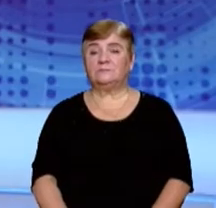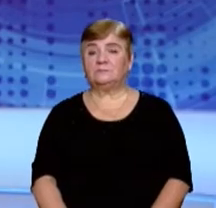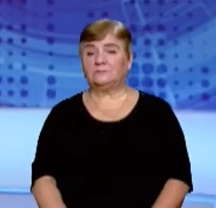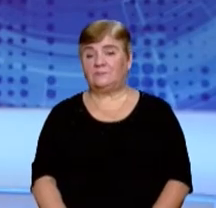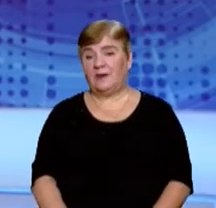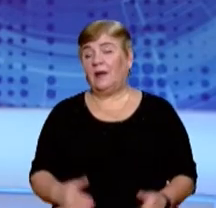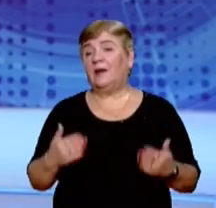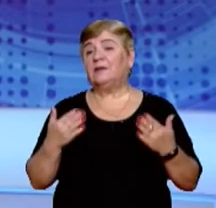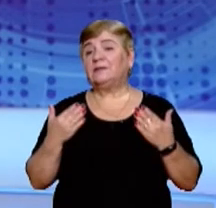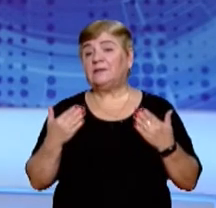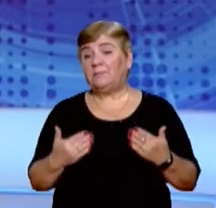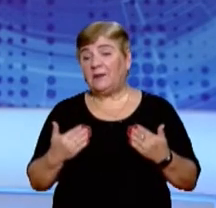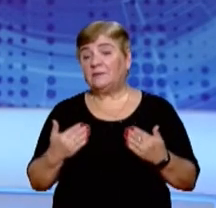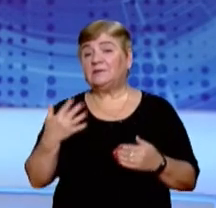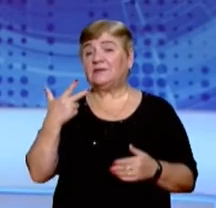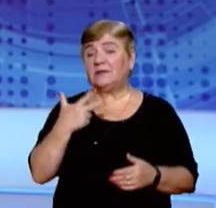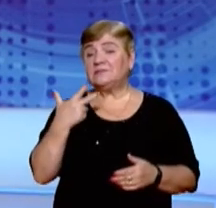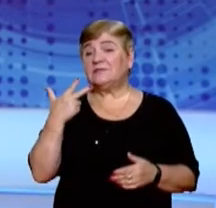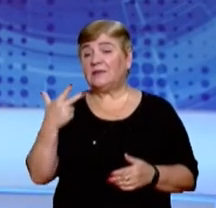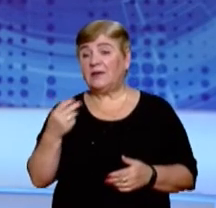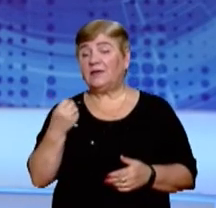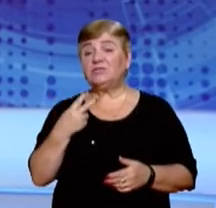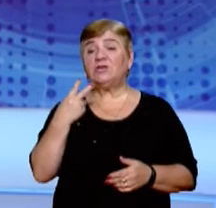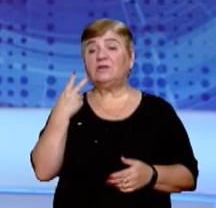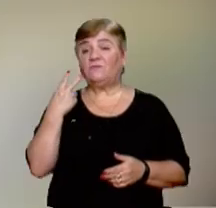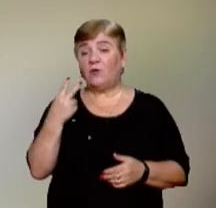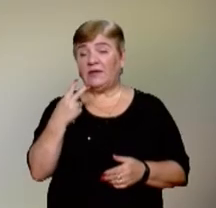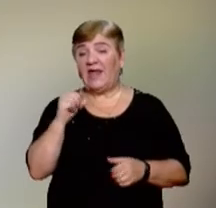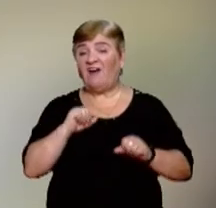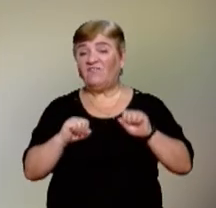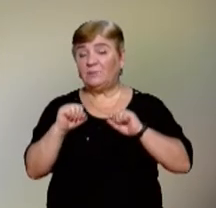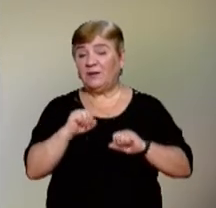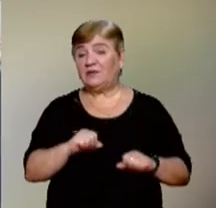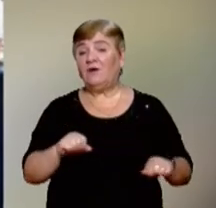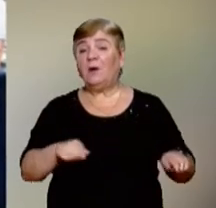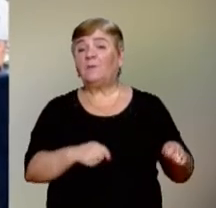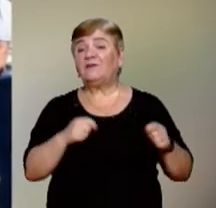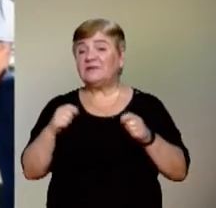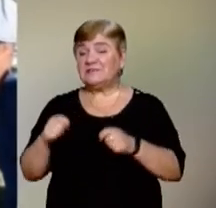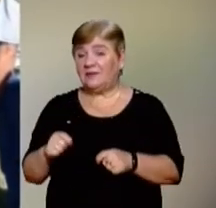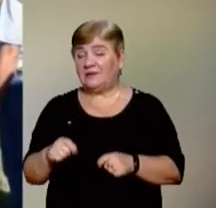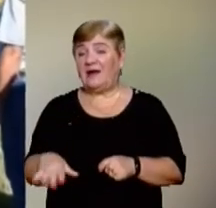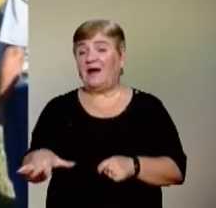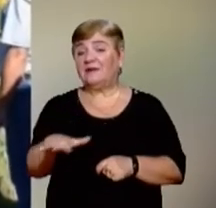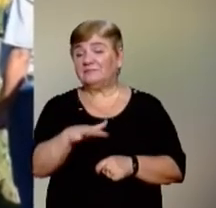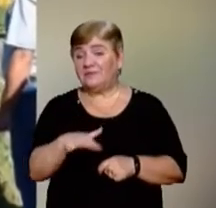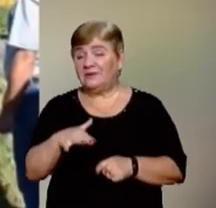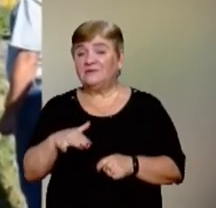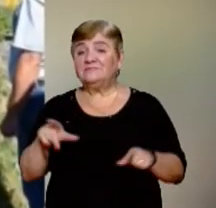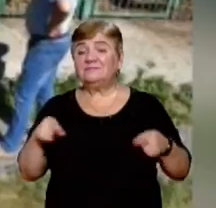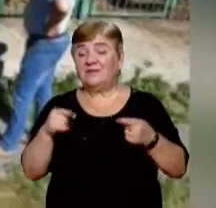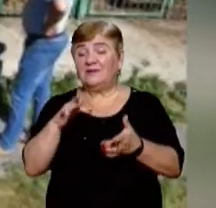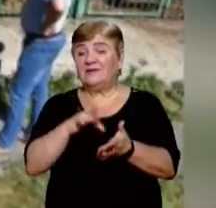Тепер їх 33. Ще двох бурих ведмадів привезли в центр реабілітації Нацпарку «Синевер». При це сьогодні